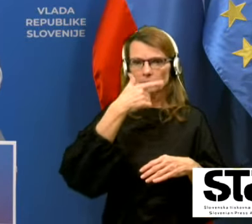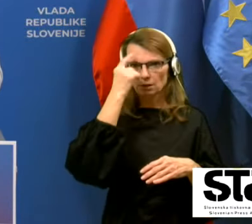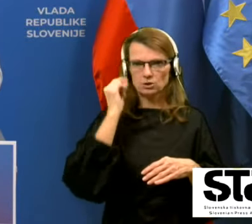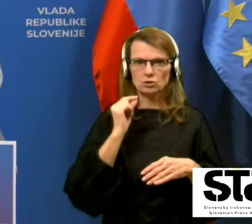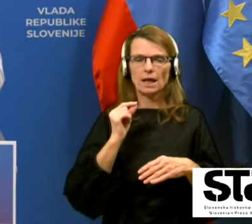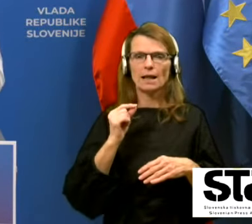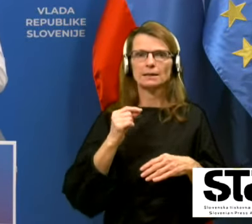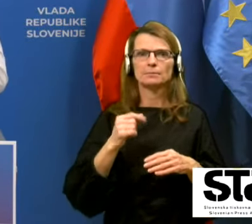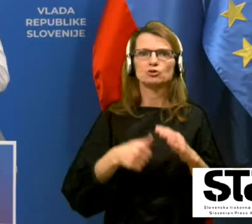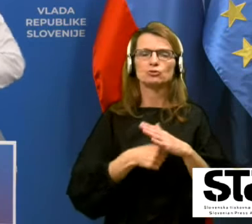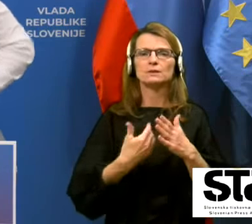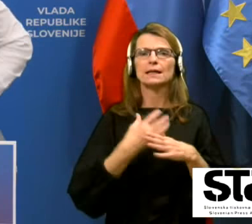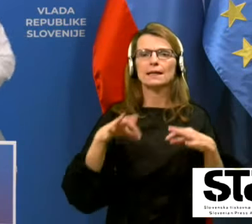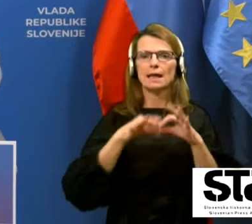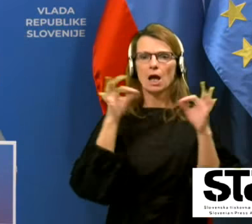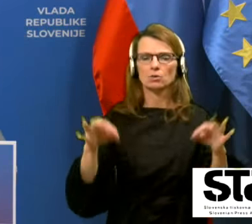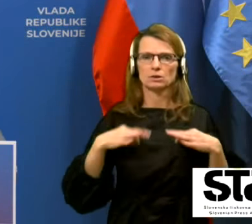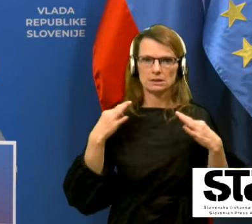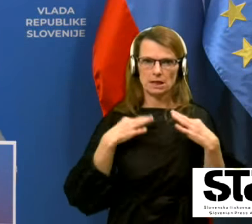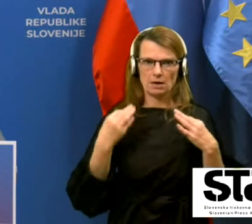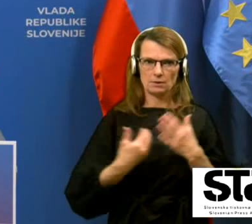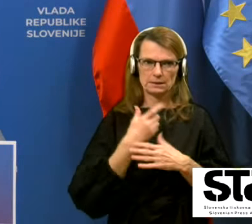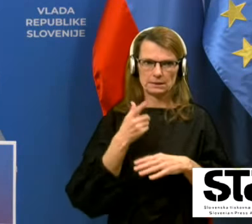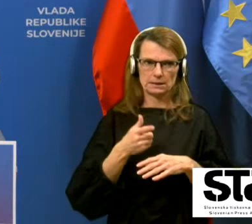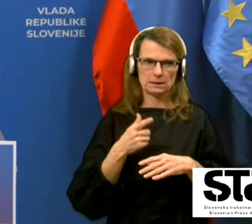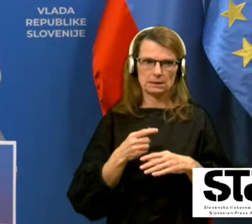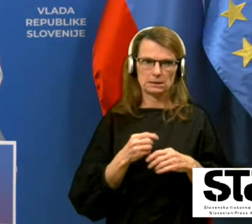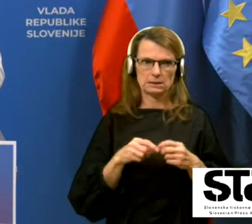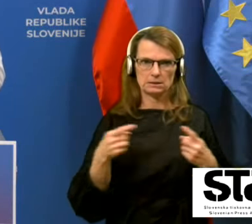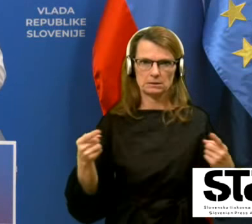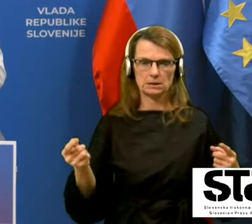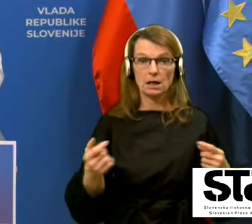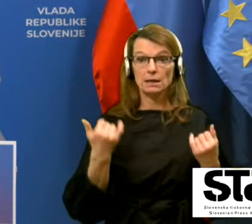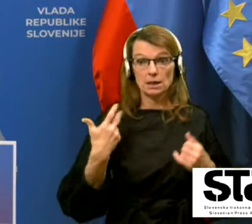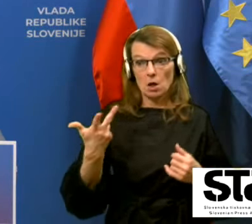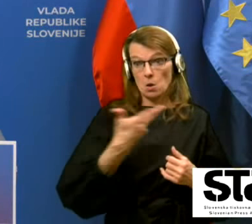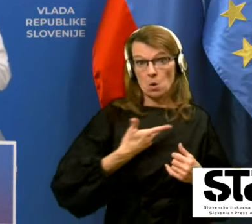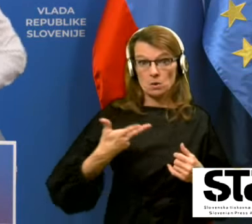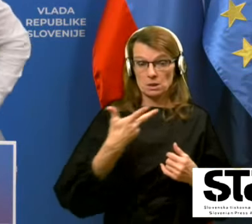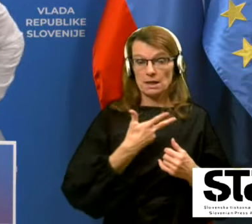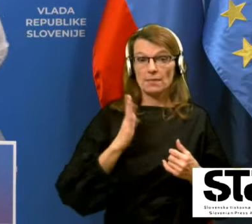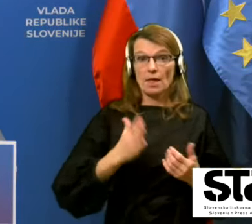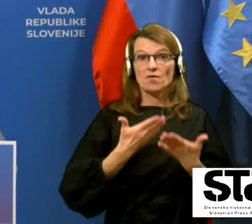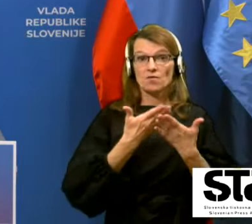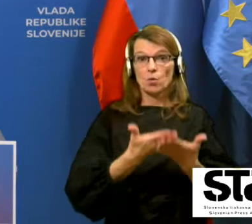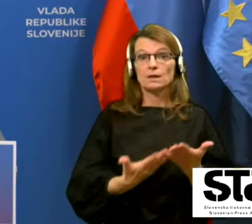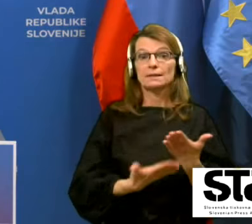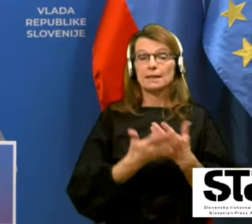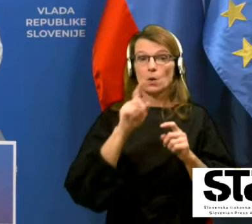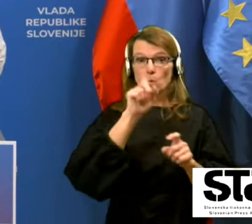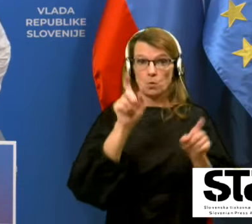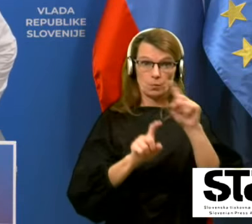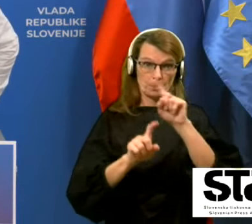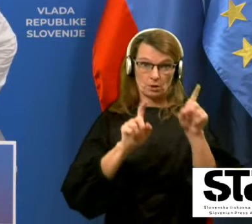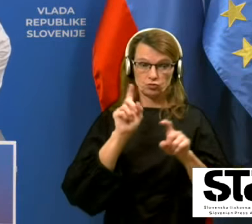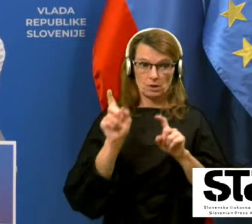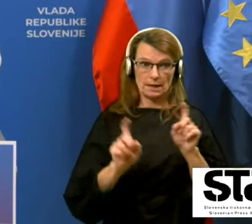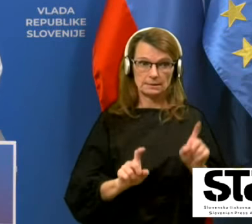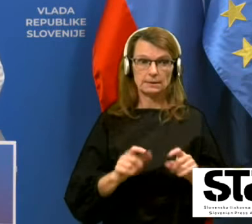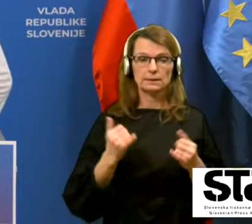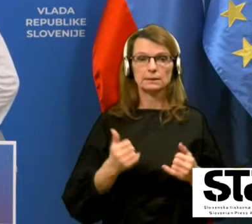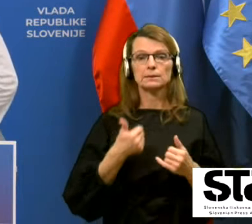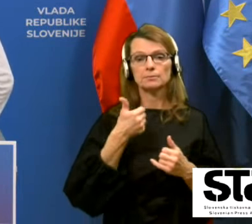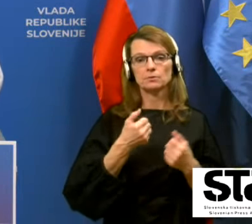inštitutu za javljamo zdravje, dr. Marijo Fafanglo. Vsi trije bomo zdaj na voljo za morebitne vprašanja in predlagam, da najprej